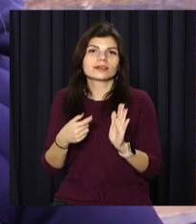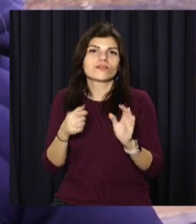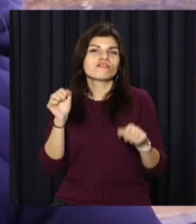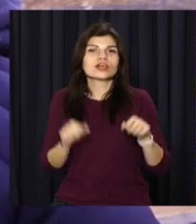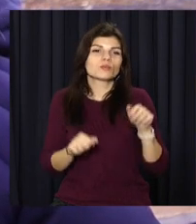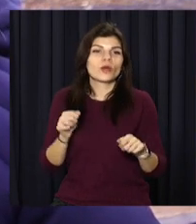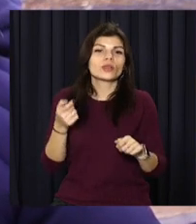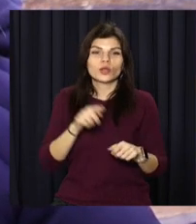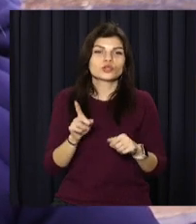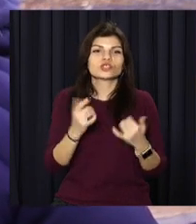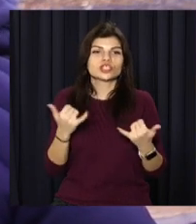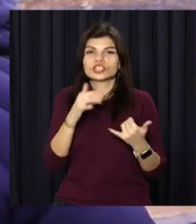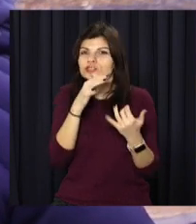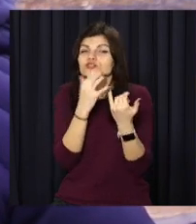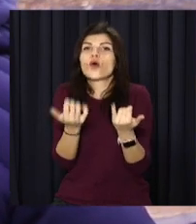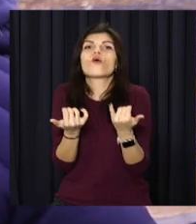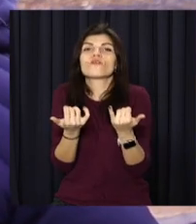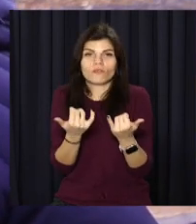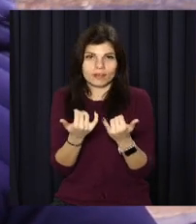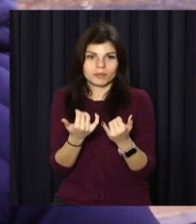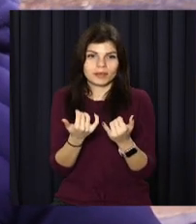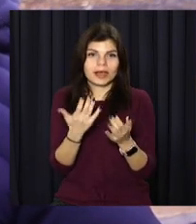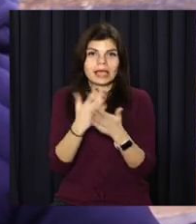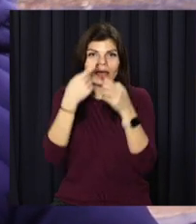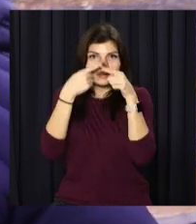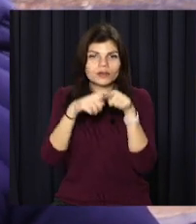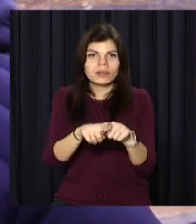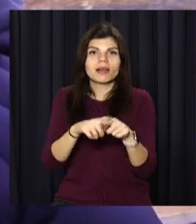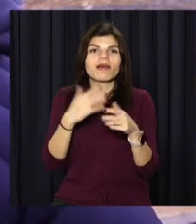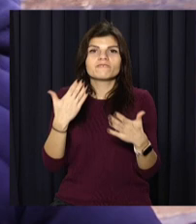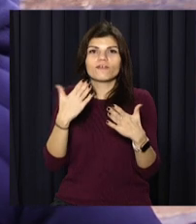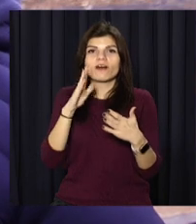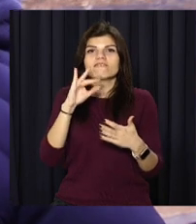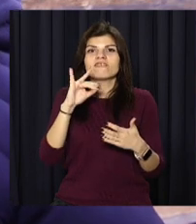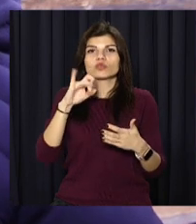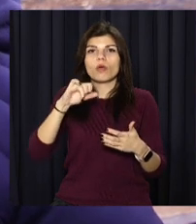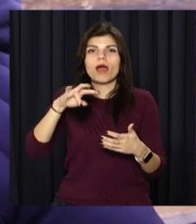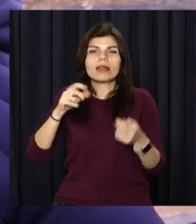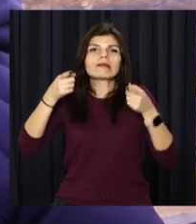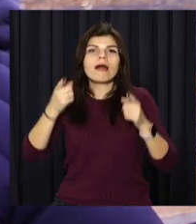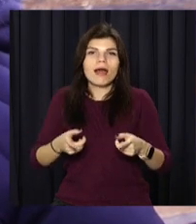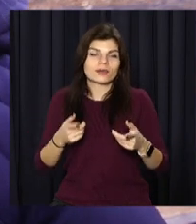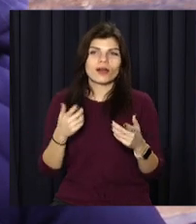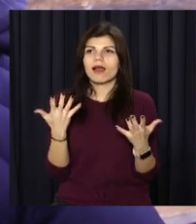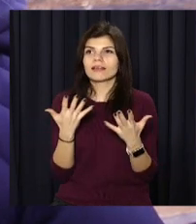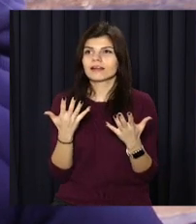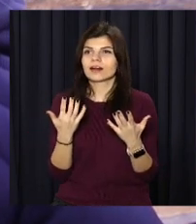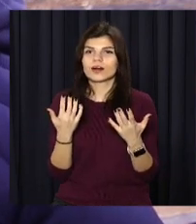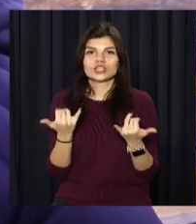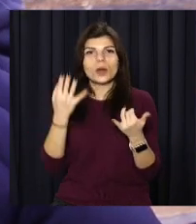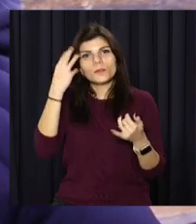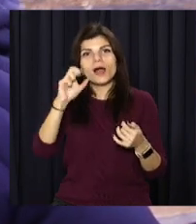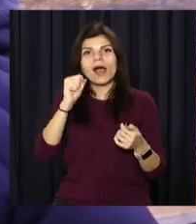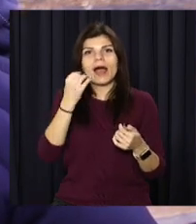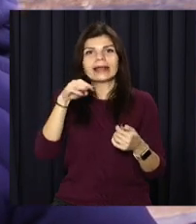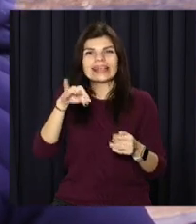Можливо, те, що зараз в сучасності є якісь технології віртуальної реальності. Напевно, якихось зараз так модно